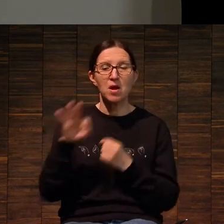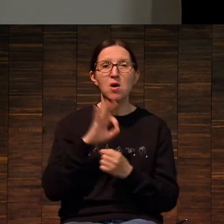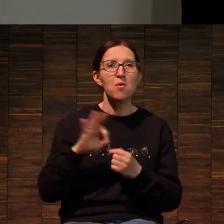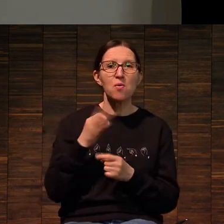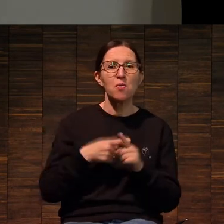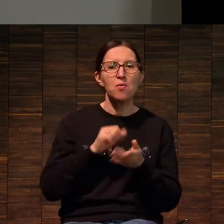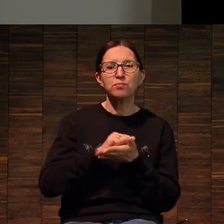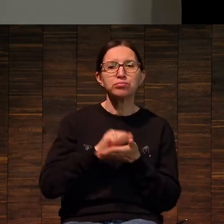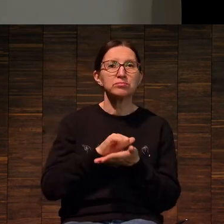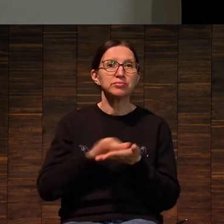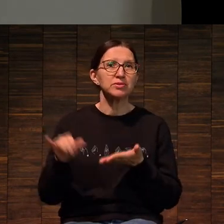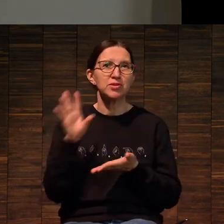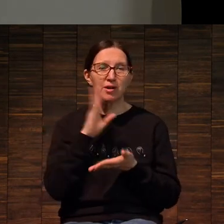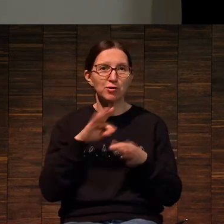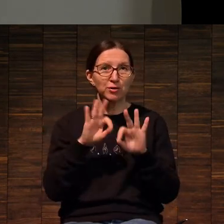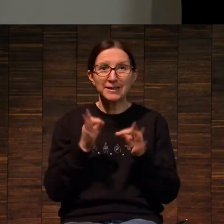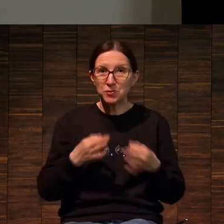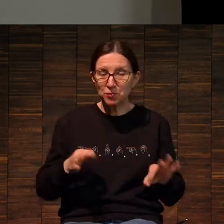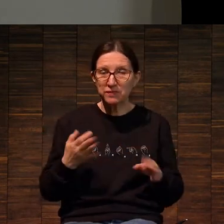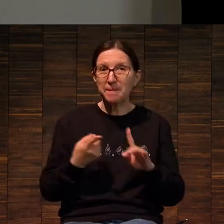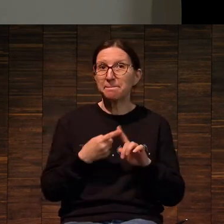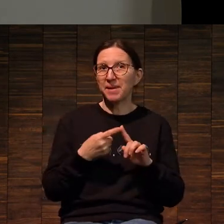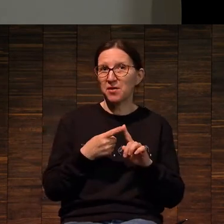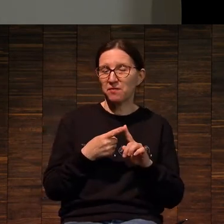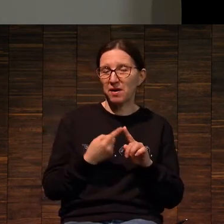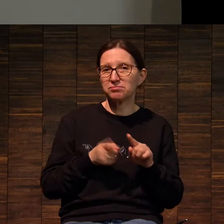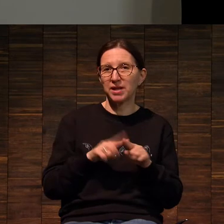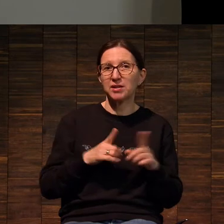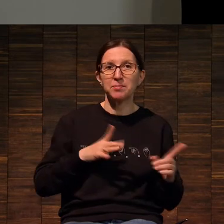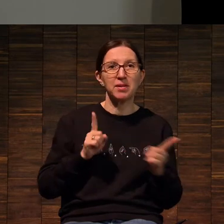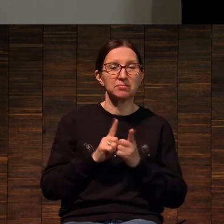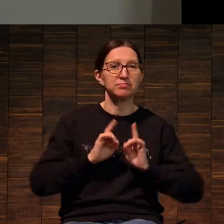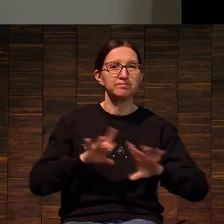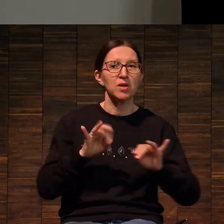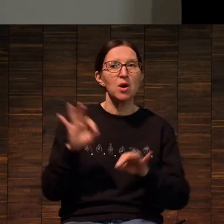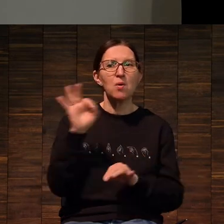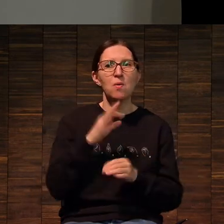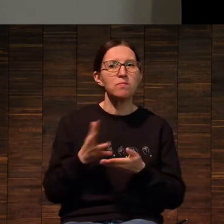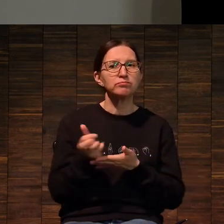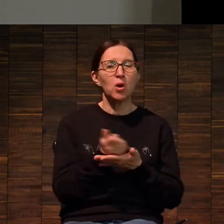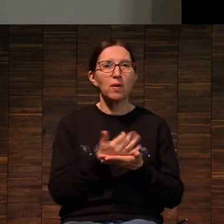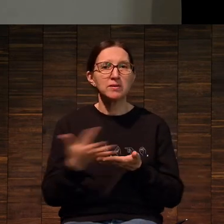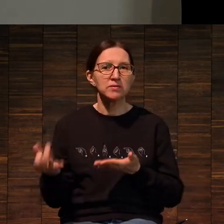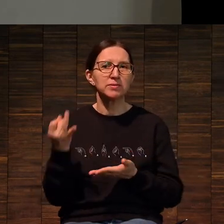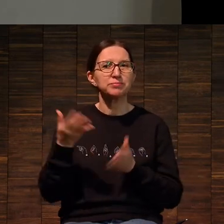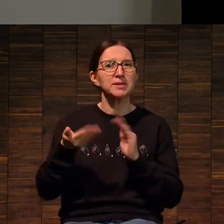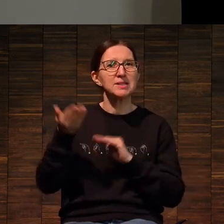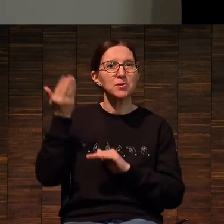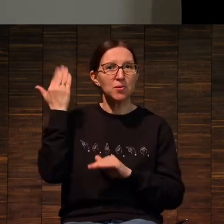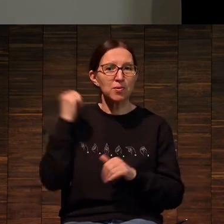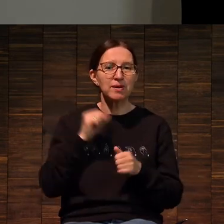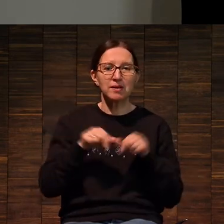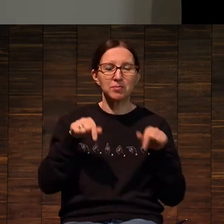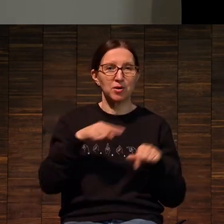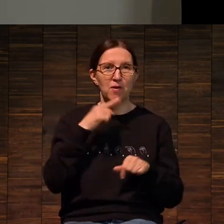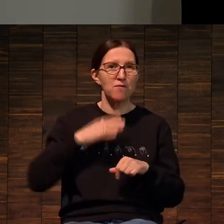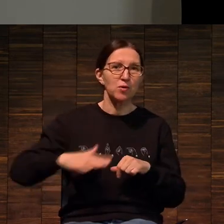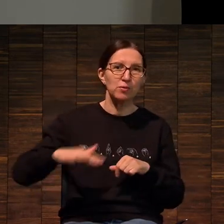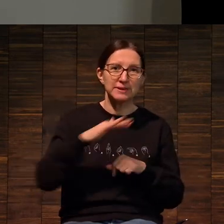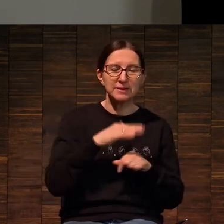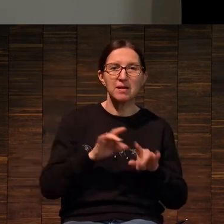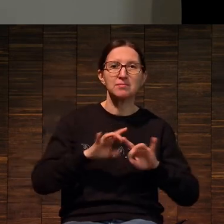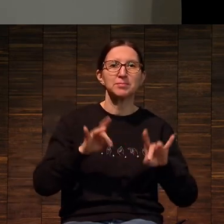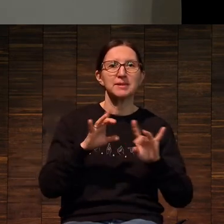тиражное искусство. И если первая была про коллекционирование, про историю коллекционирования непосредственно в России с